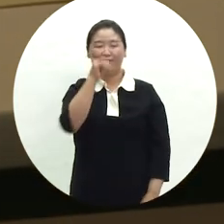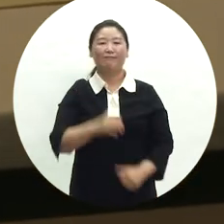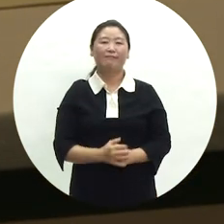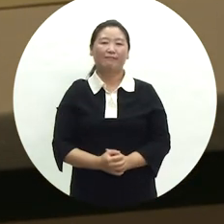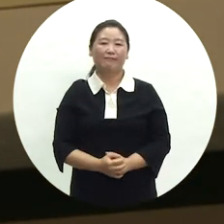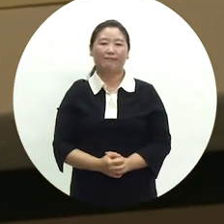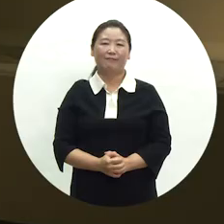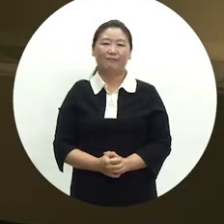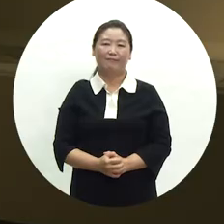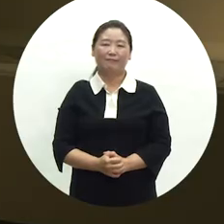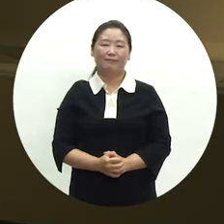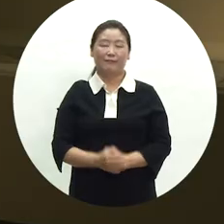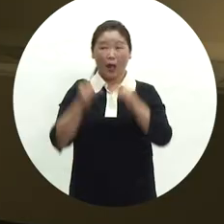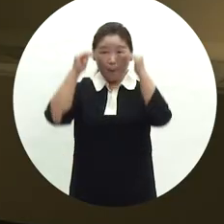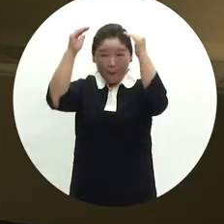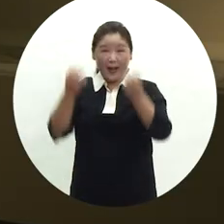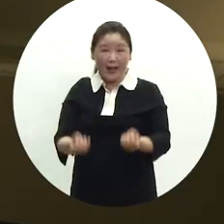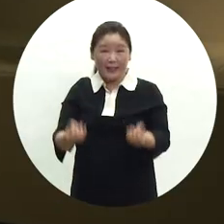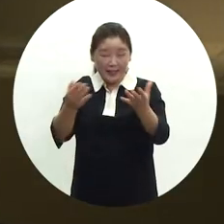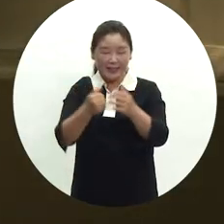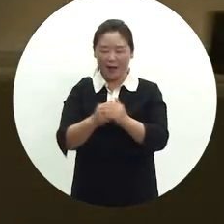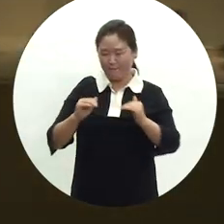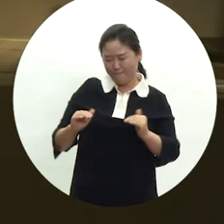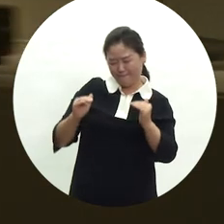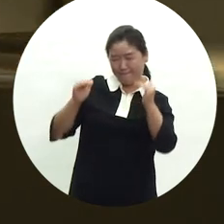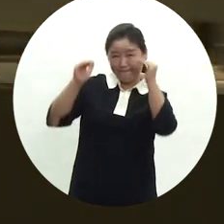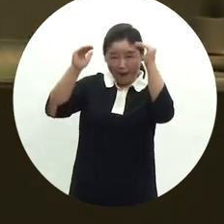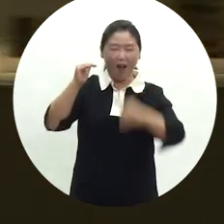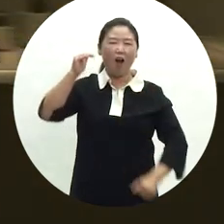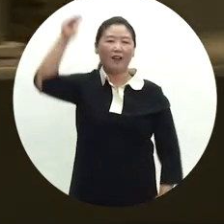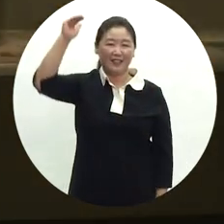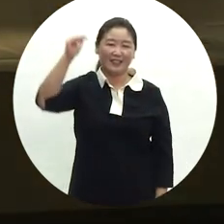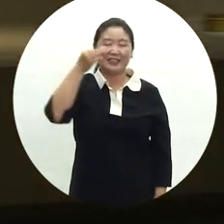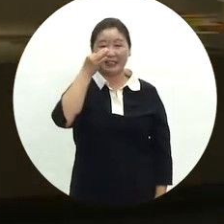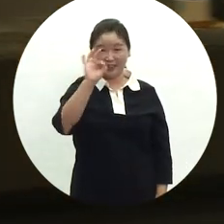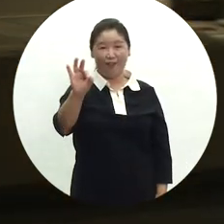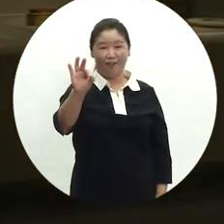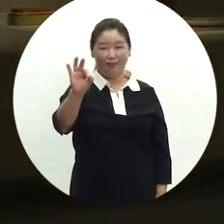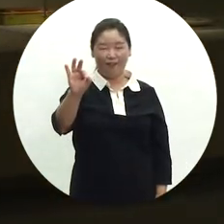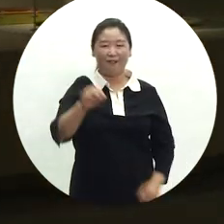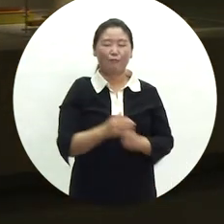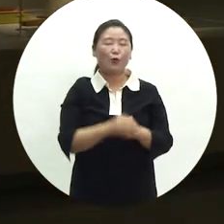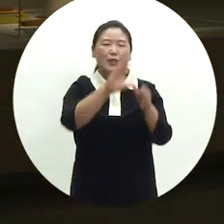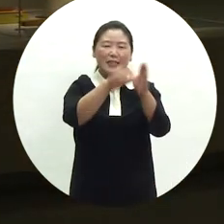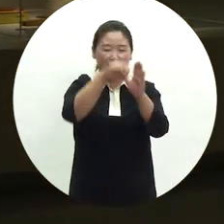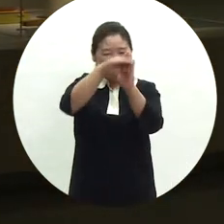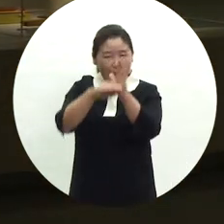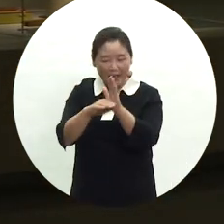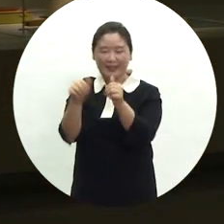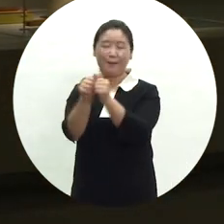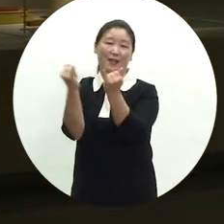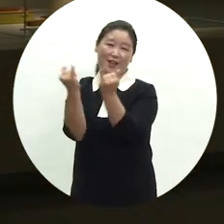성년식은 아이가 자라서 어른으로 인정받는 의뢰로 시대와 계층,